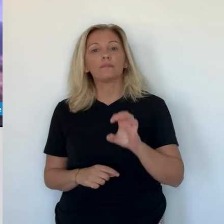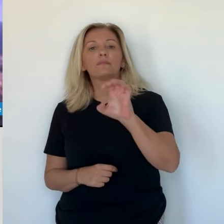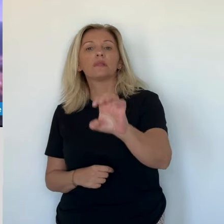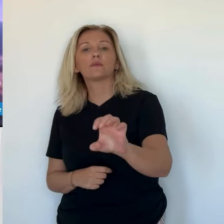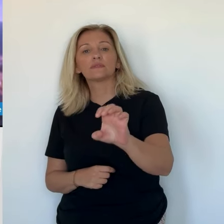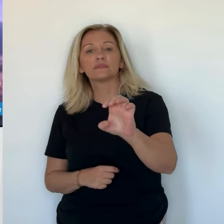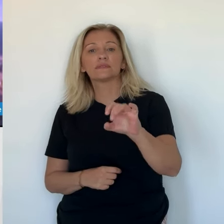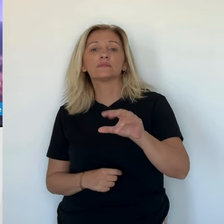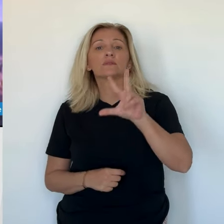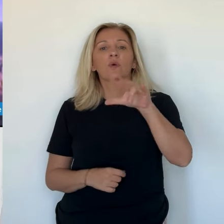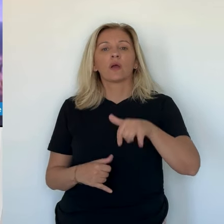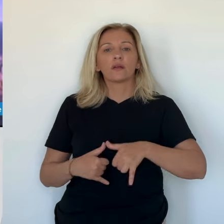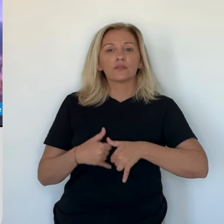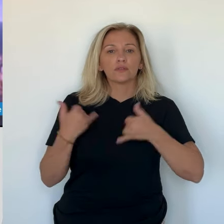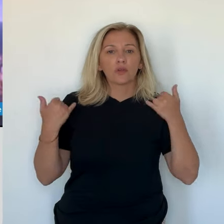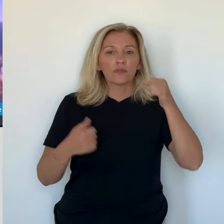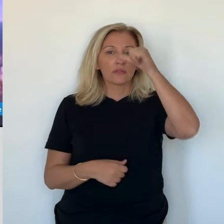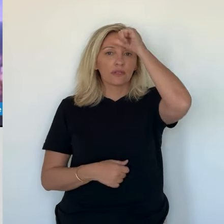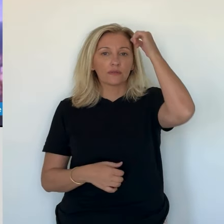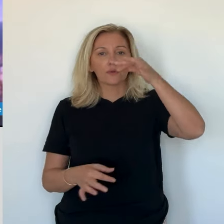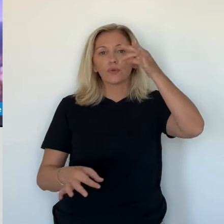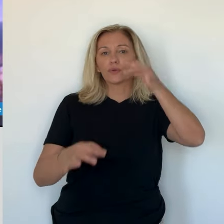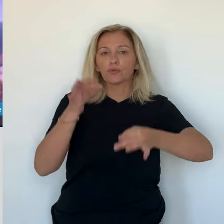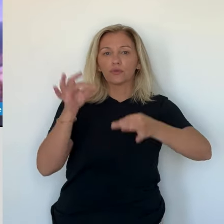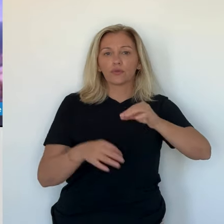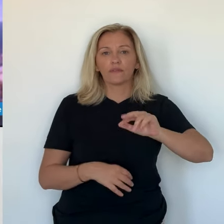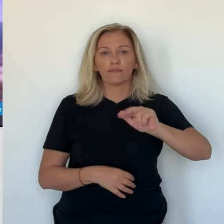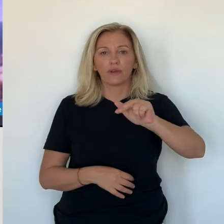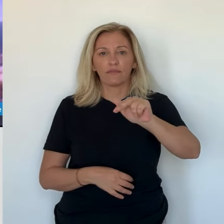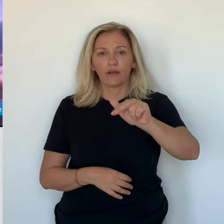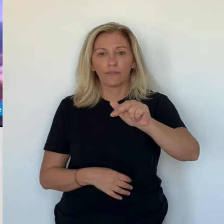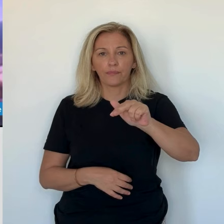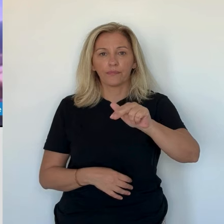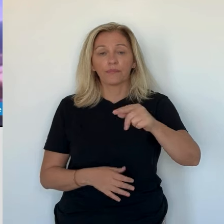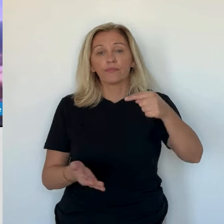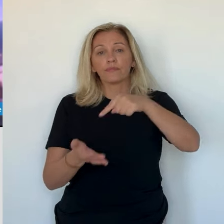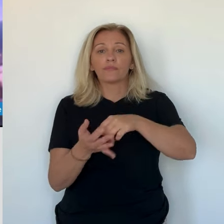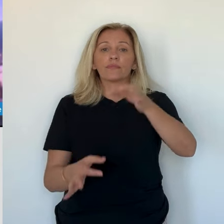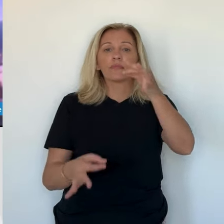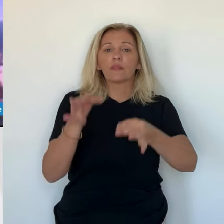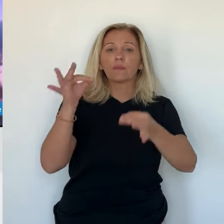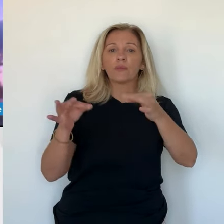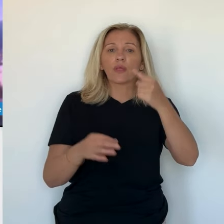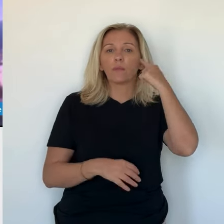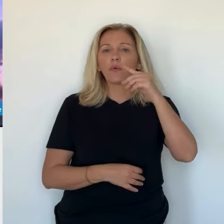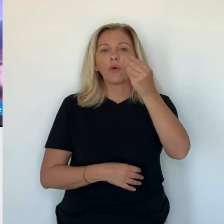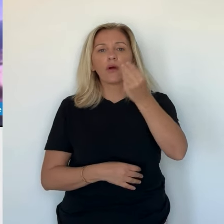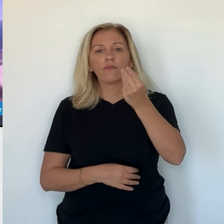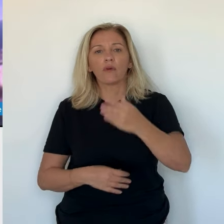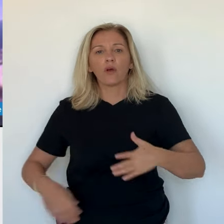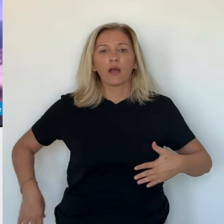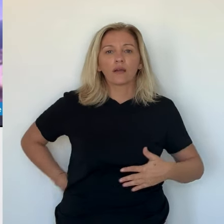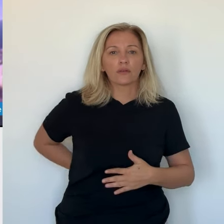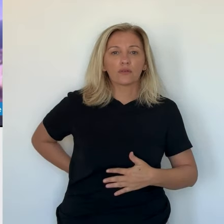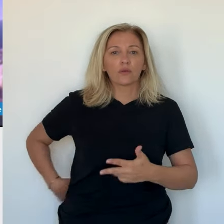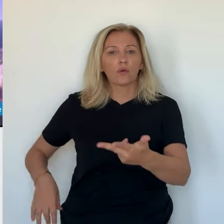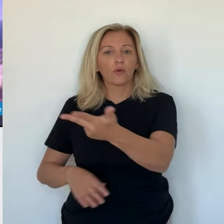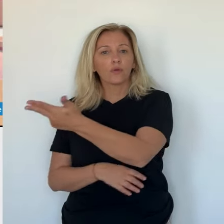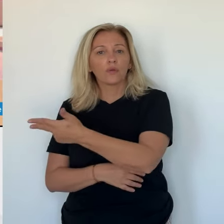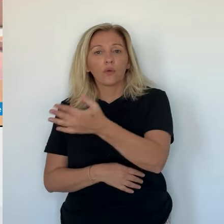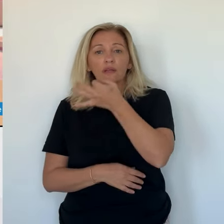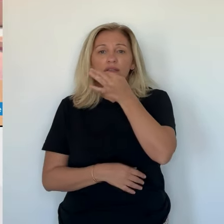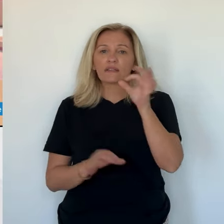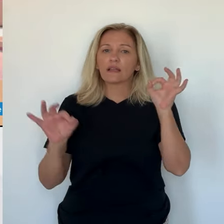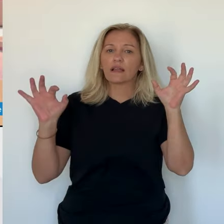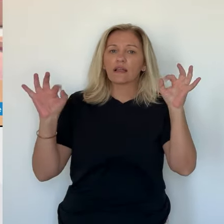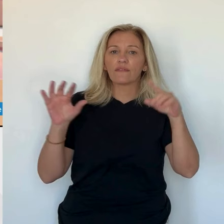Ce mercredi, trois jeunes hommes seront jugés devant le tribunal pour enfants d'Ajaccio. Ces derniers, qui contestent les faits, seront